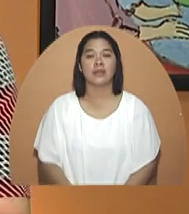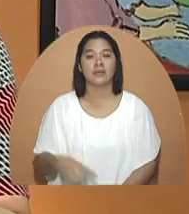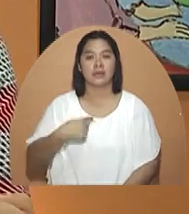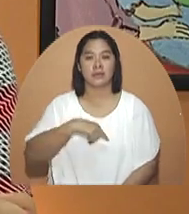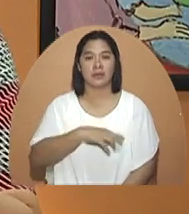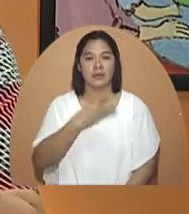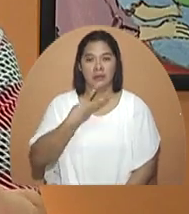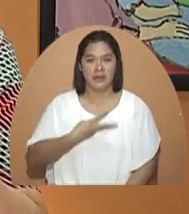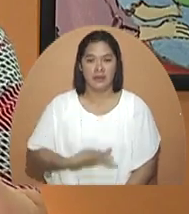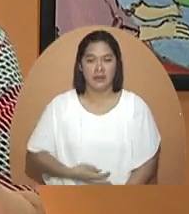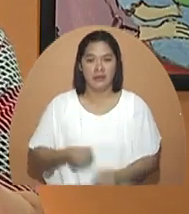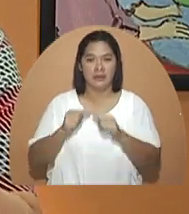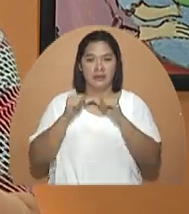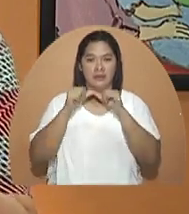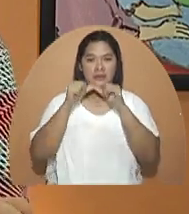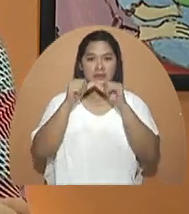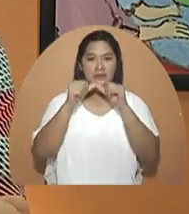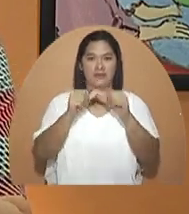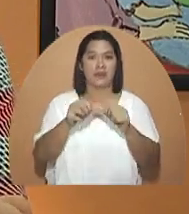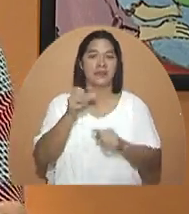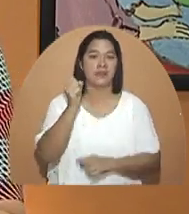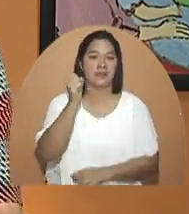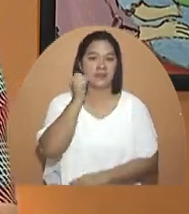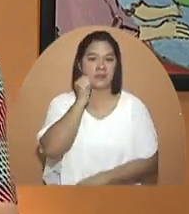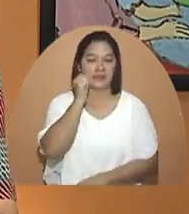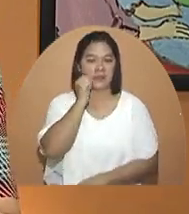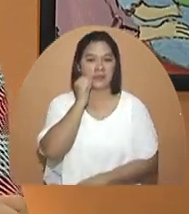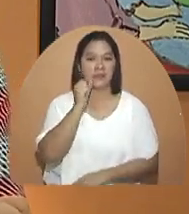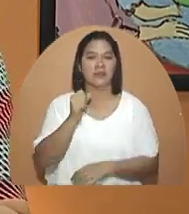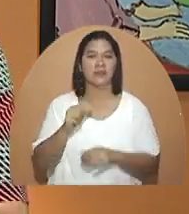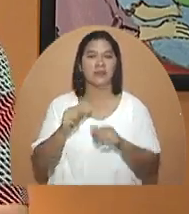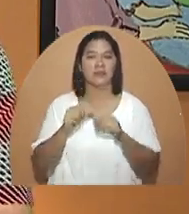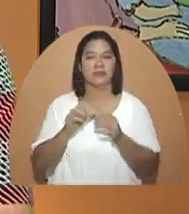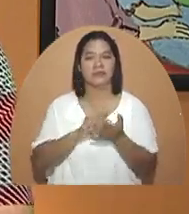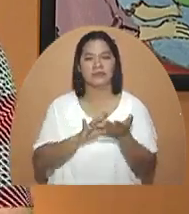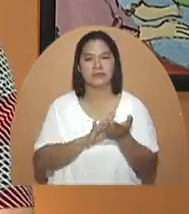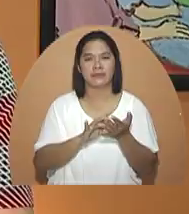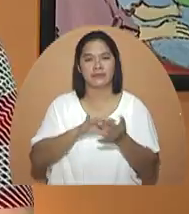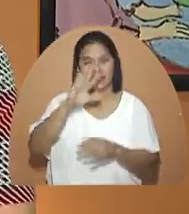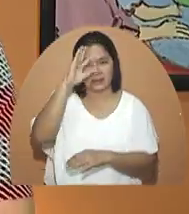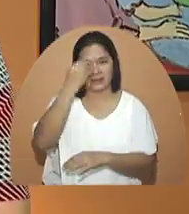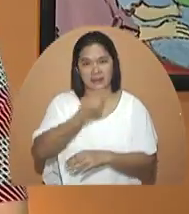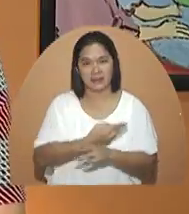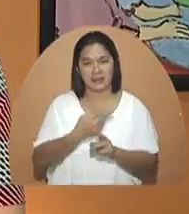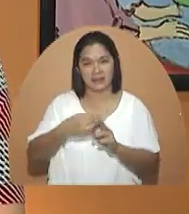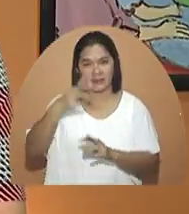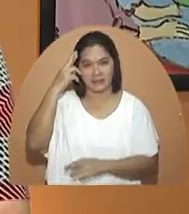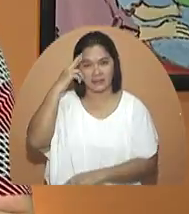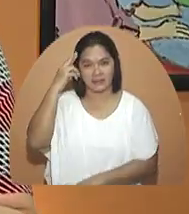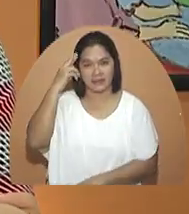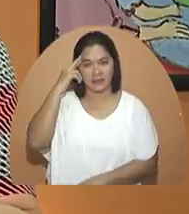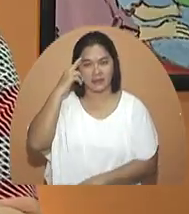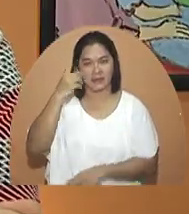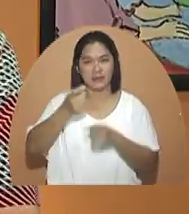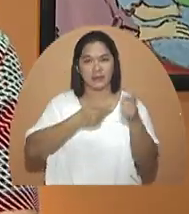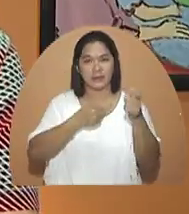hangad natin na may pagpatuloy na nina Sherilyn ang pagpapagaba sa kanyang anak na si Rupert ito'y para maagapan